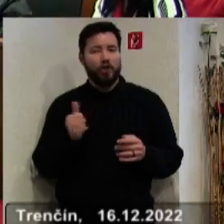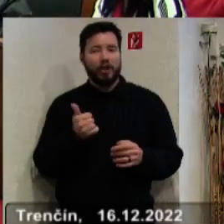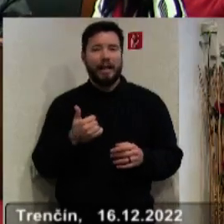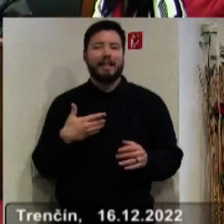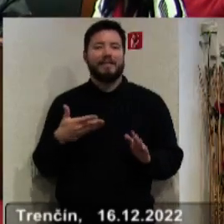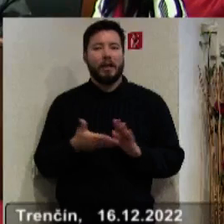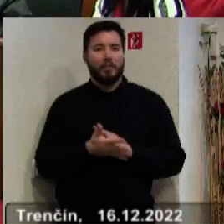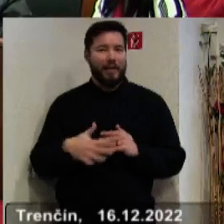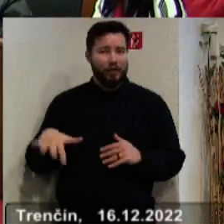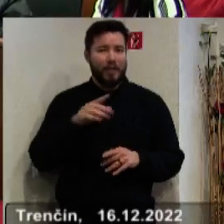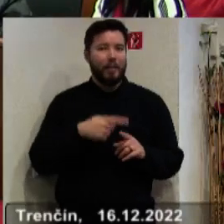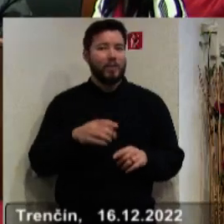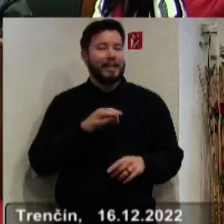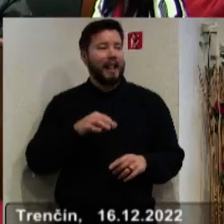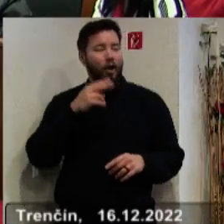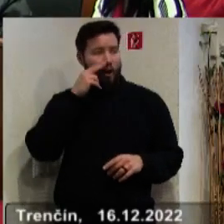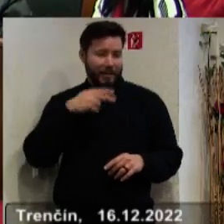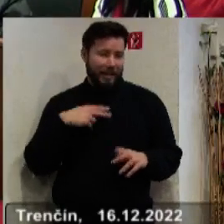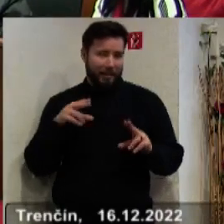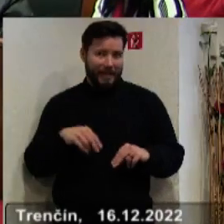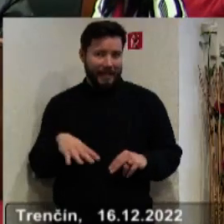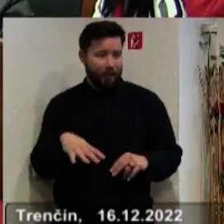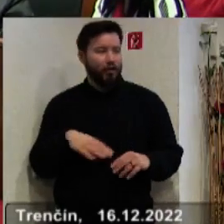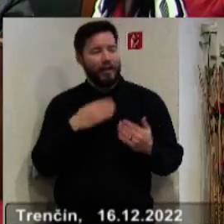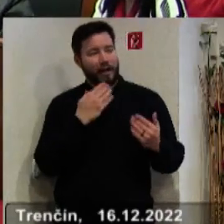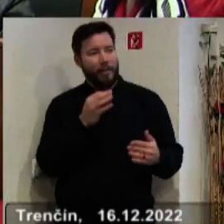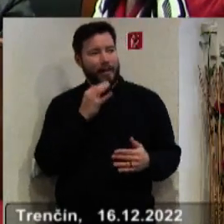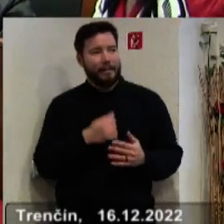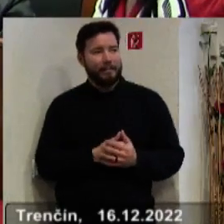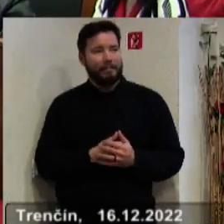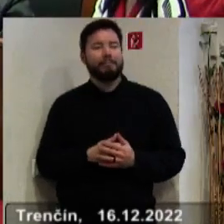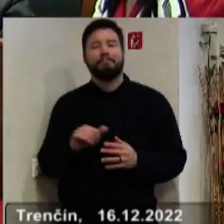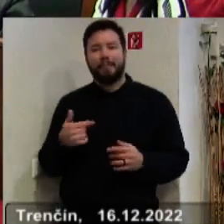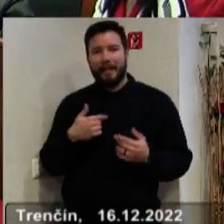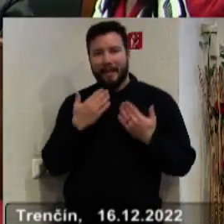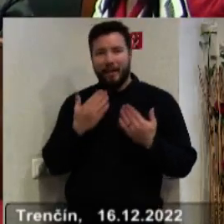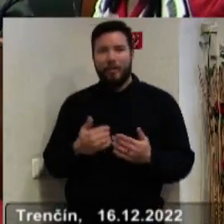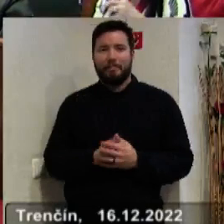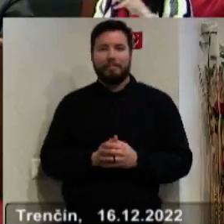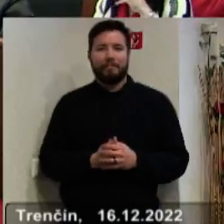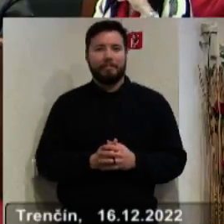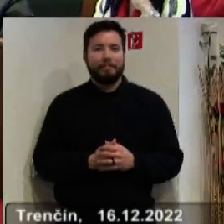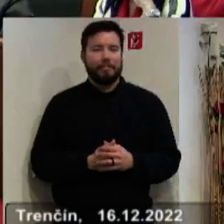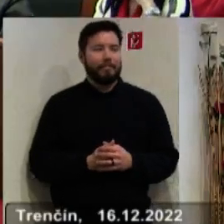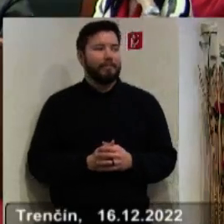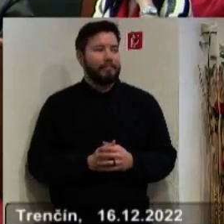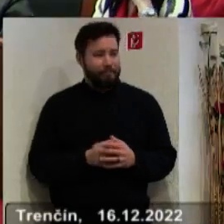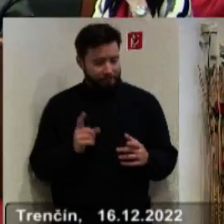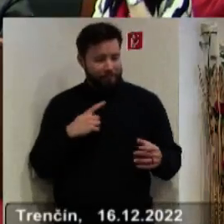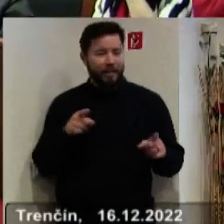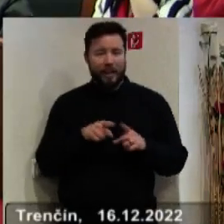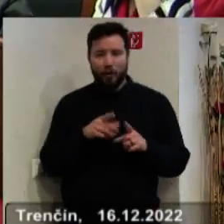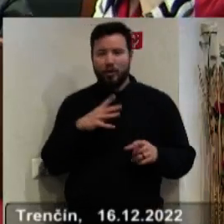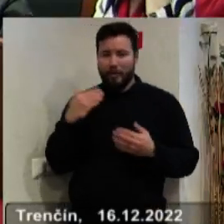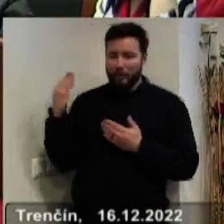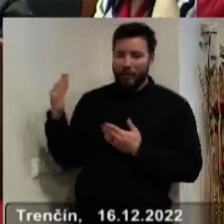všetkých a celé komisie, ktorej predsedám, ďakujeme veľmi pekne. Ďakujem a ja ešte raz. Ďakujeme pekne. Ja sa k tomuto pridávam.